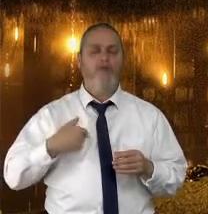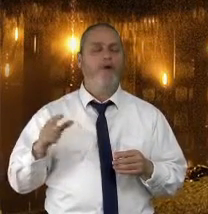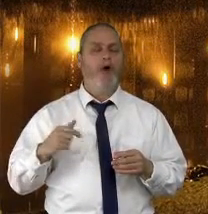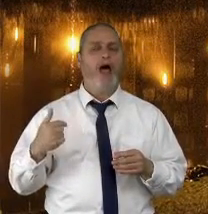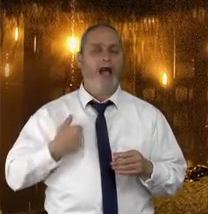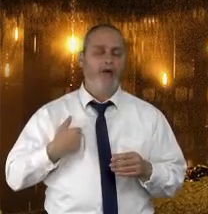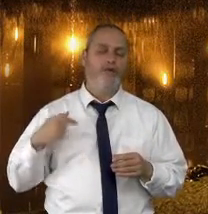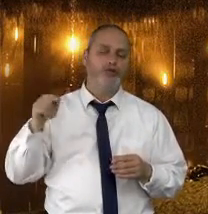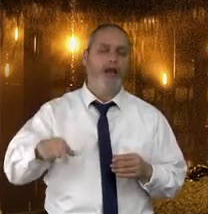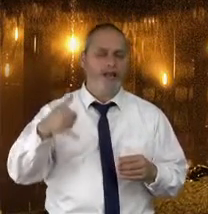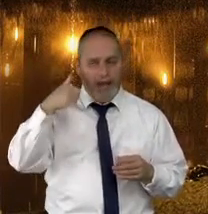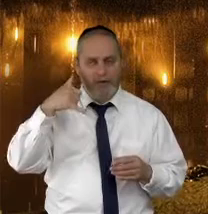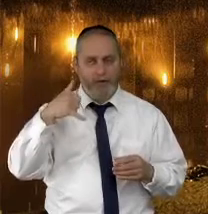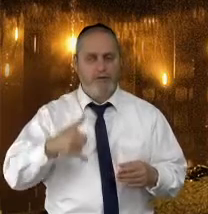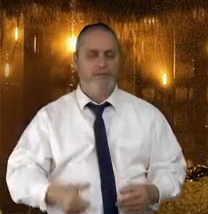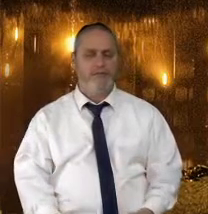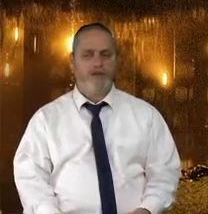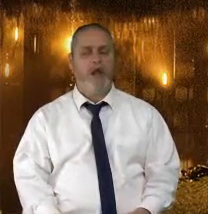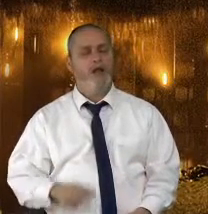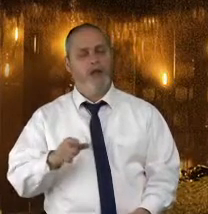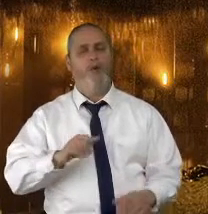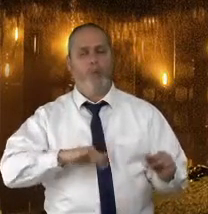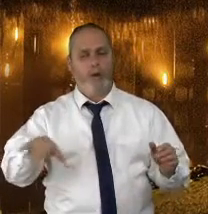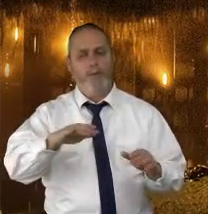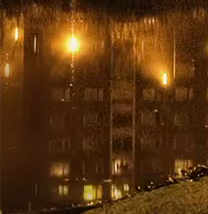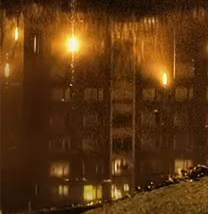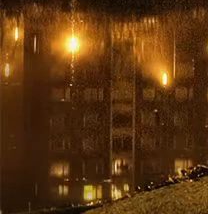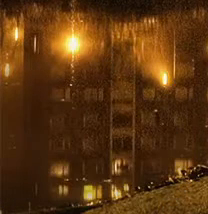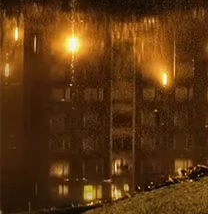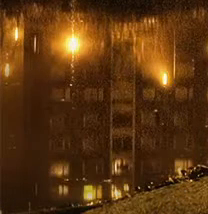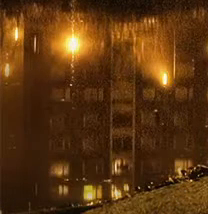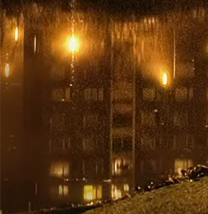ולא אנחנו של הטלפון. היו ברוכים.